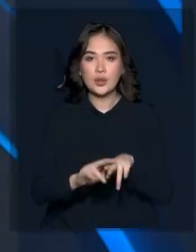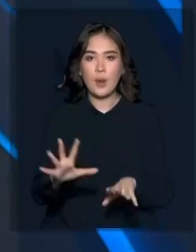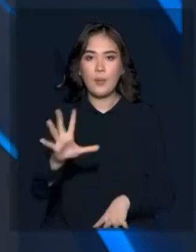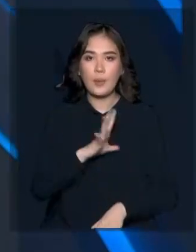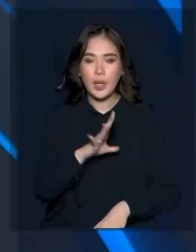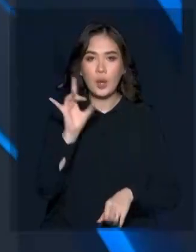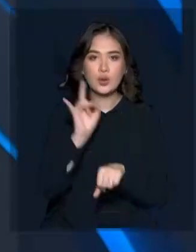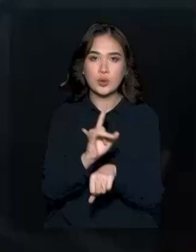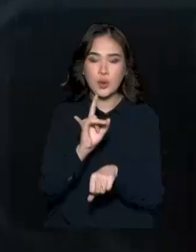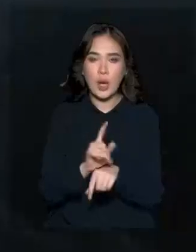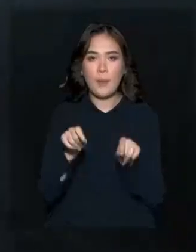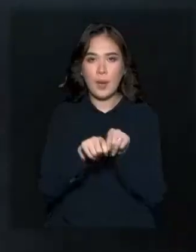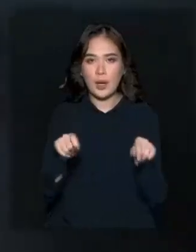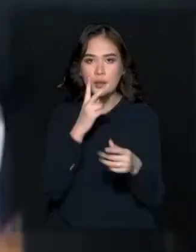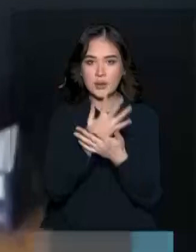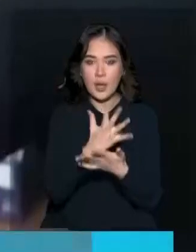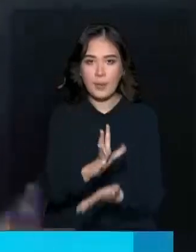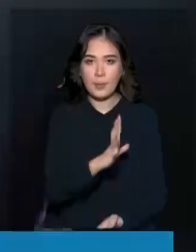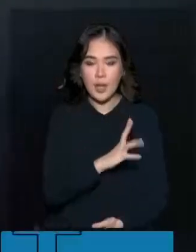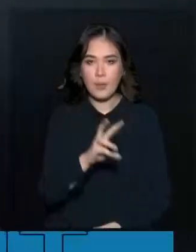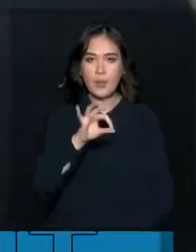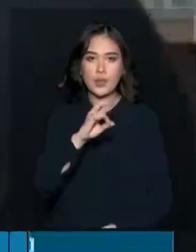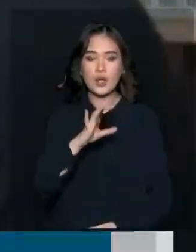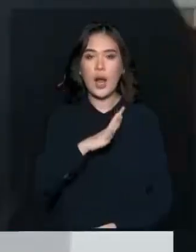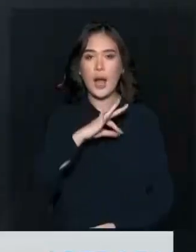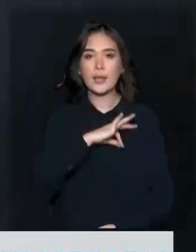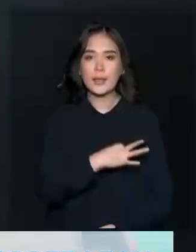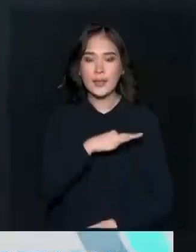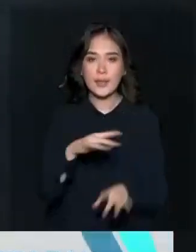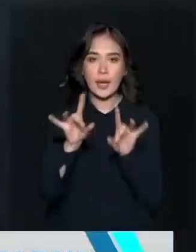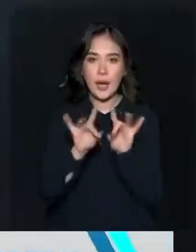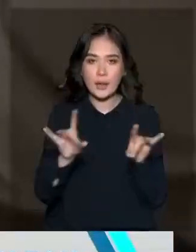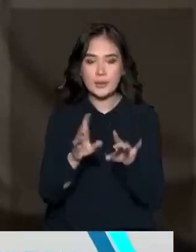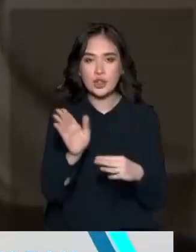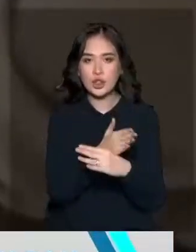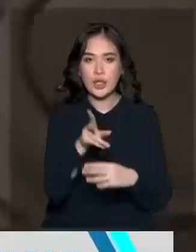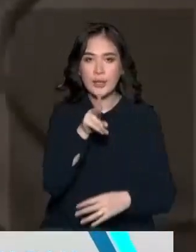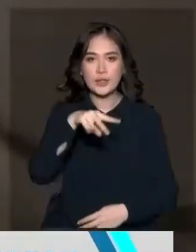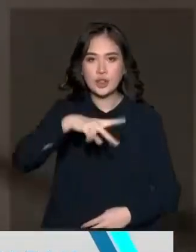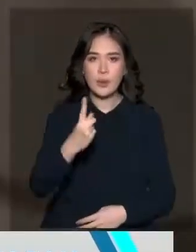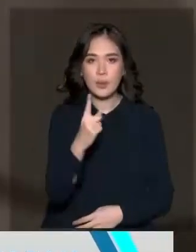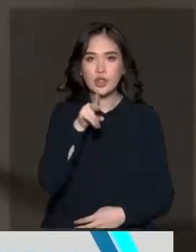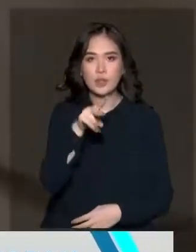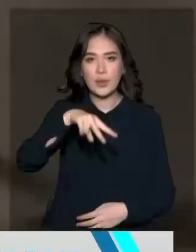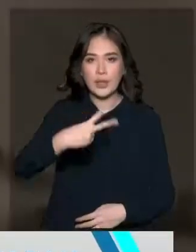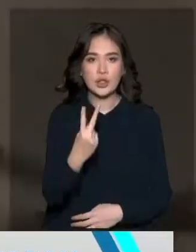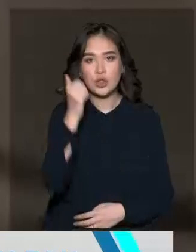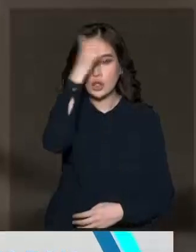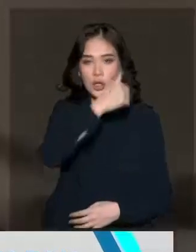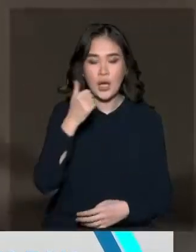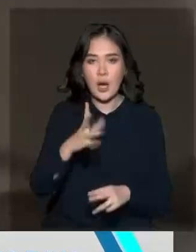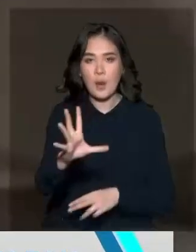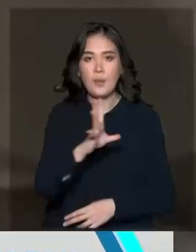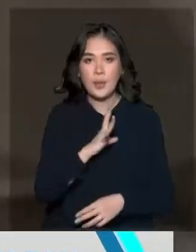құйтырқылығы әшкере болды. Қаржылық майнторинг агенттігінің мәліметінше жеке серптестік 2021-22 жылдар аралығында